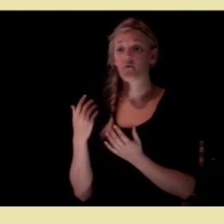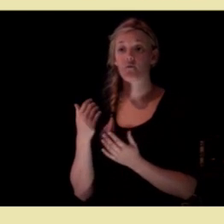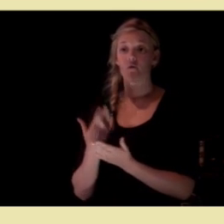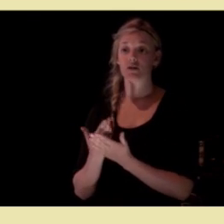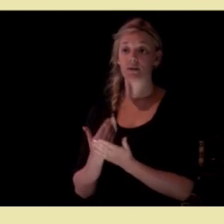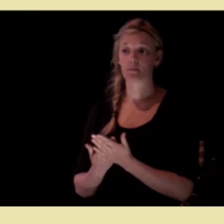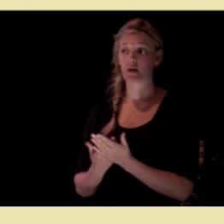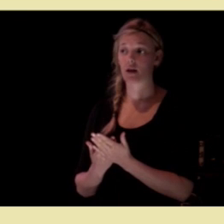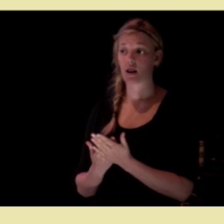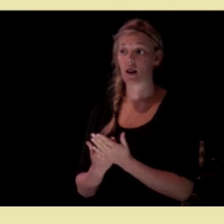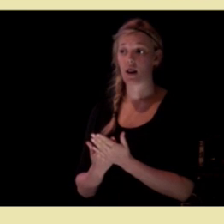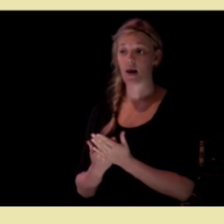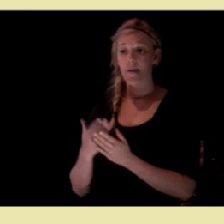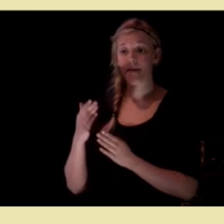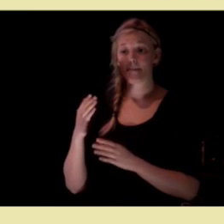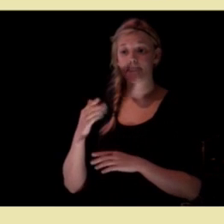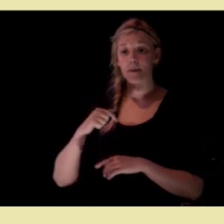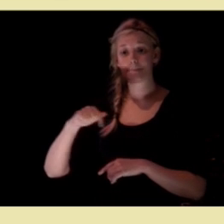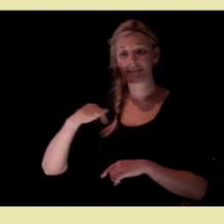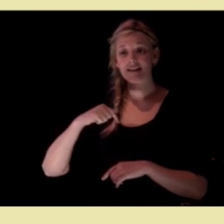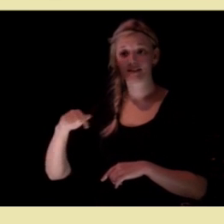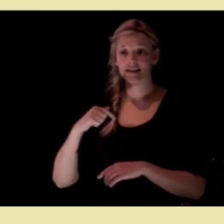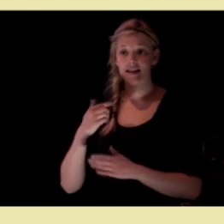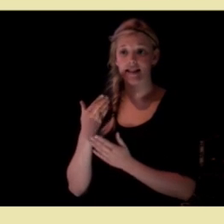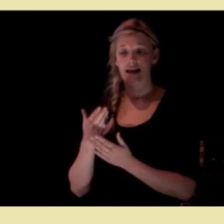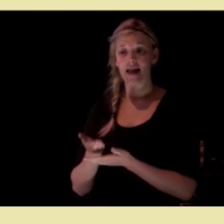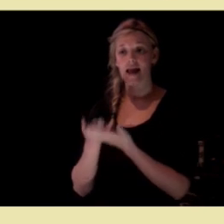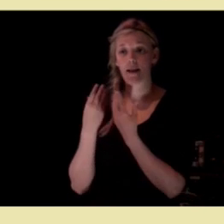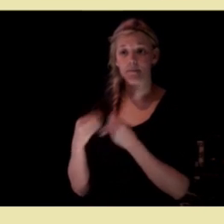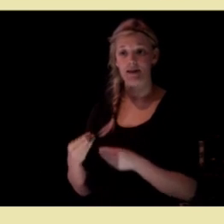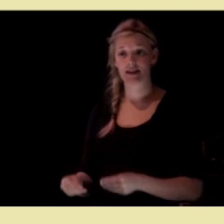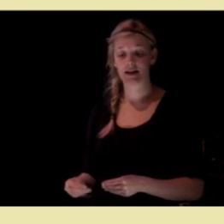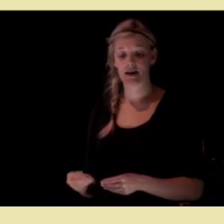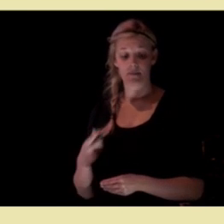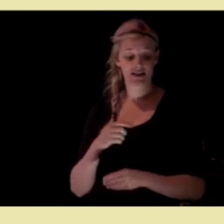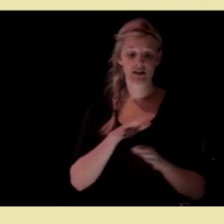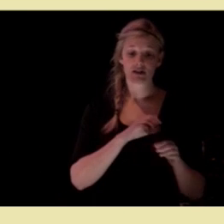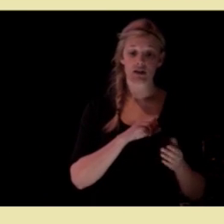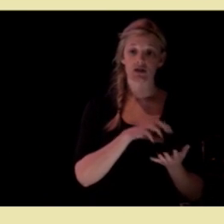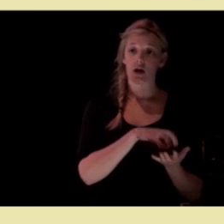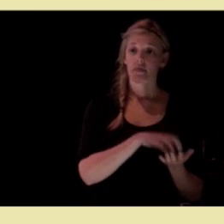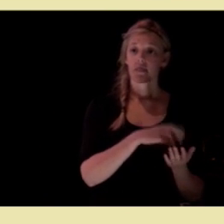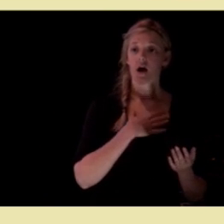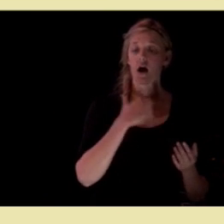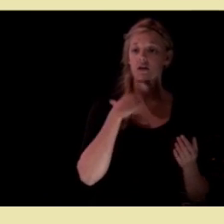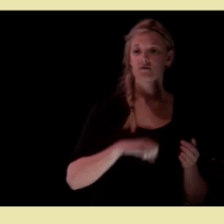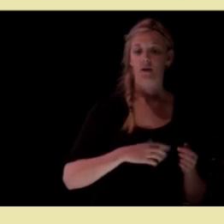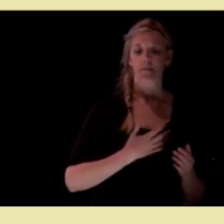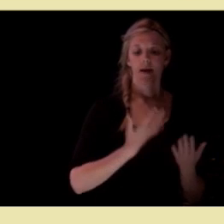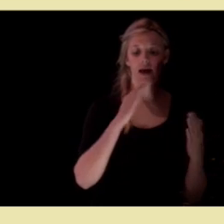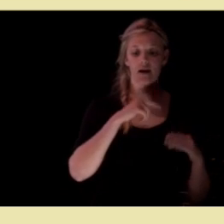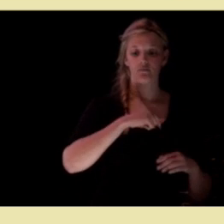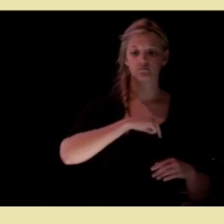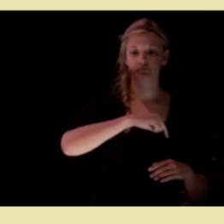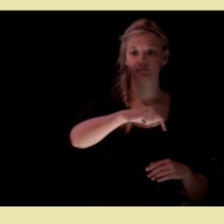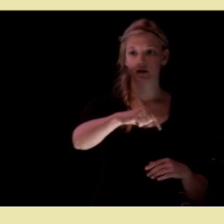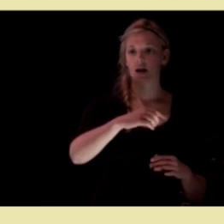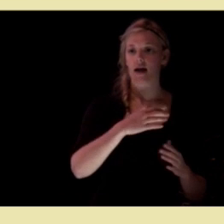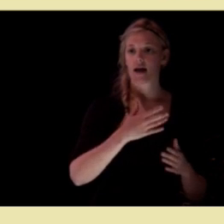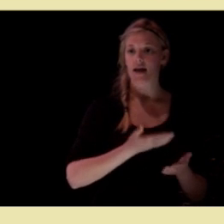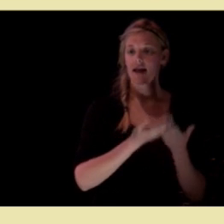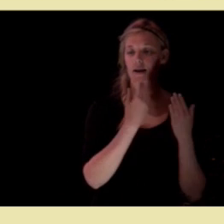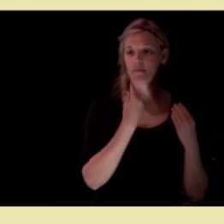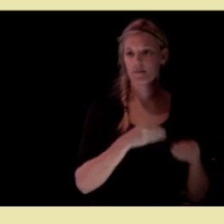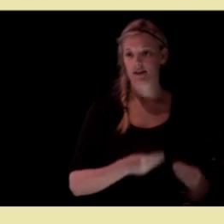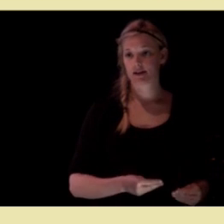nemlig det som er midlertidige hjelpemidler, mens staten har ansvaret for mer varige hjelpemidler. Og vi